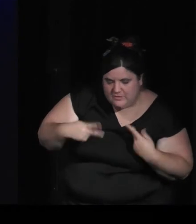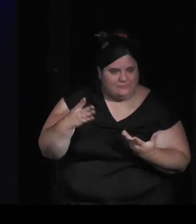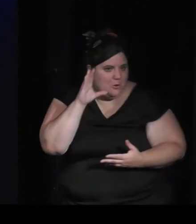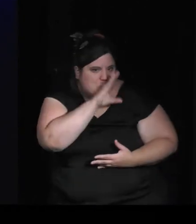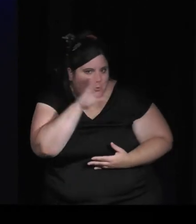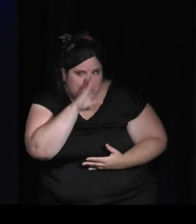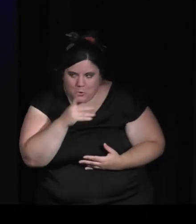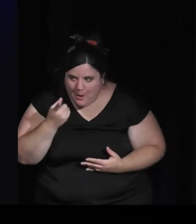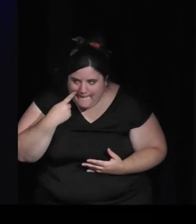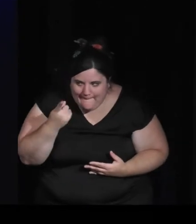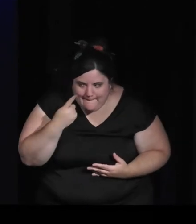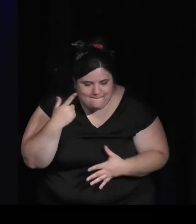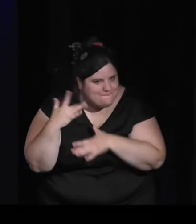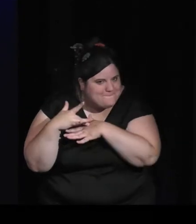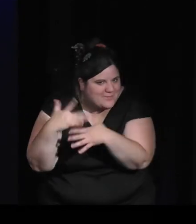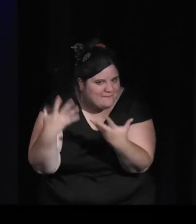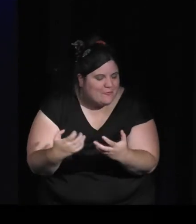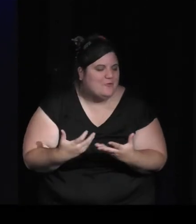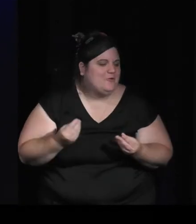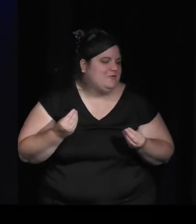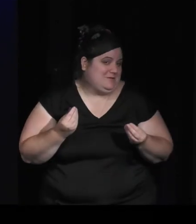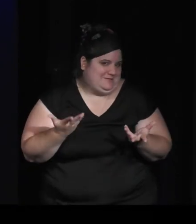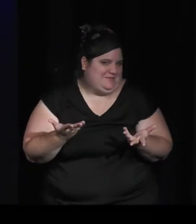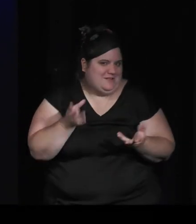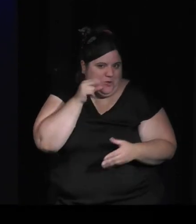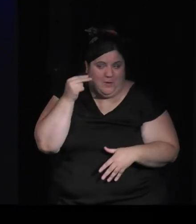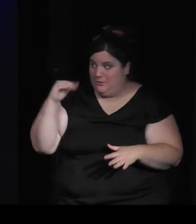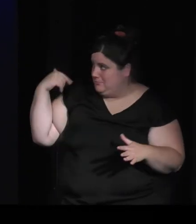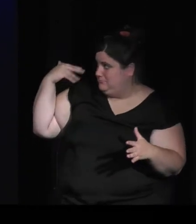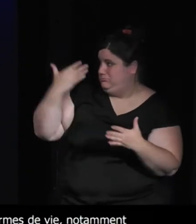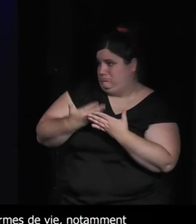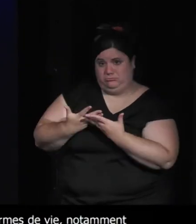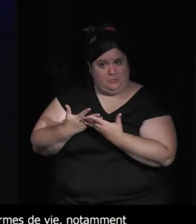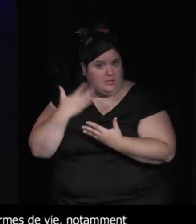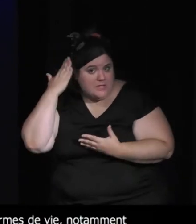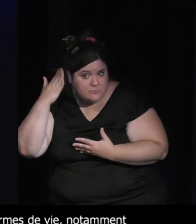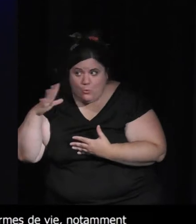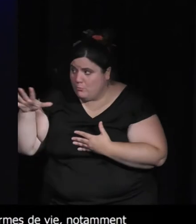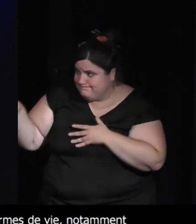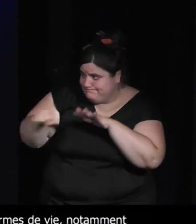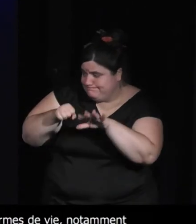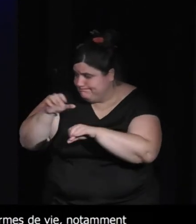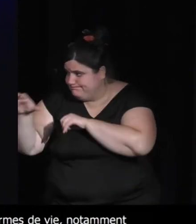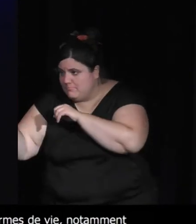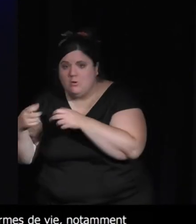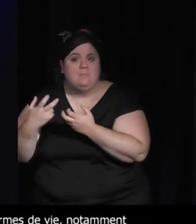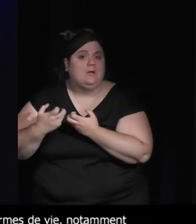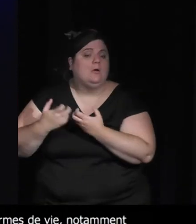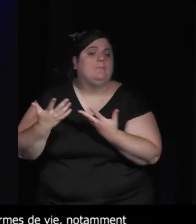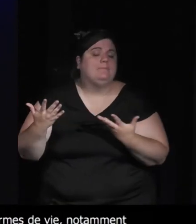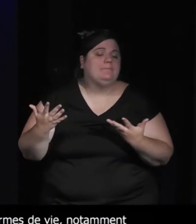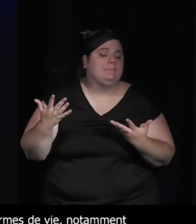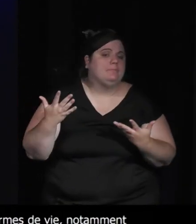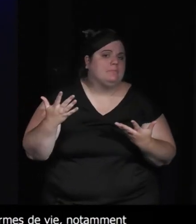toujours l'humanité a eu tendance à investir les animaux et en particulier dans les cultures qu'on dit chamaniques